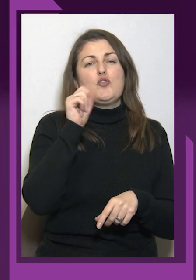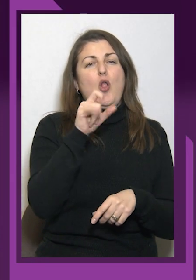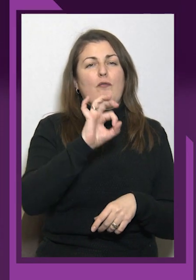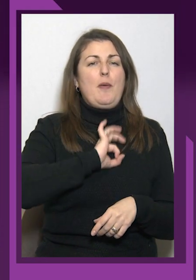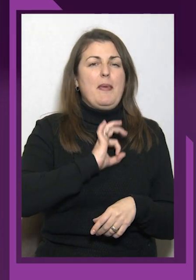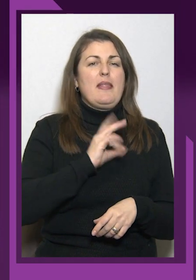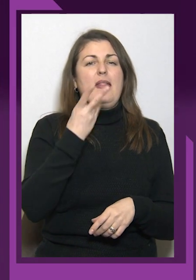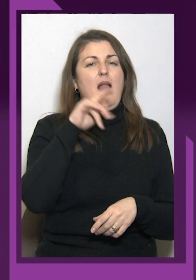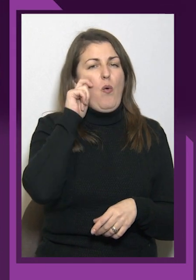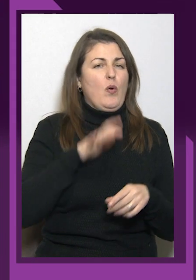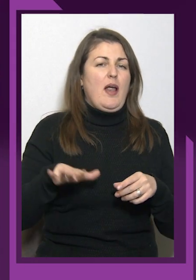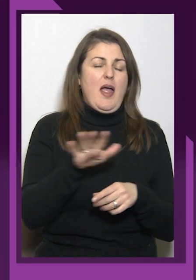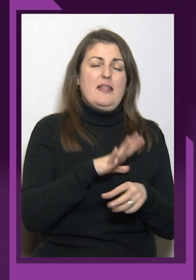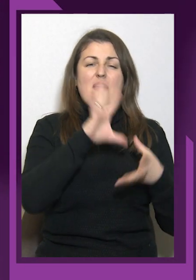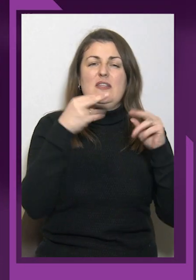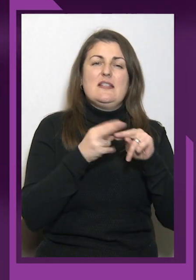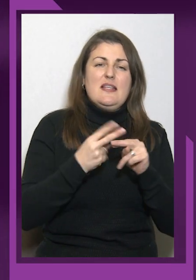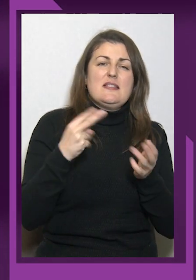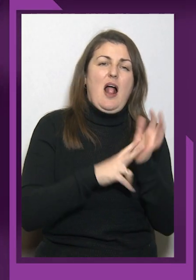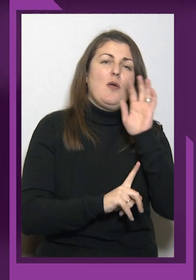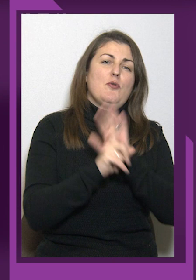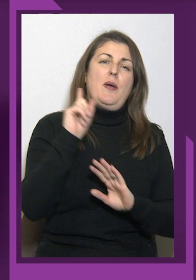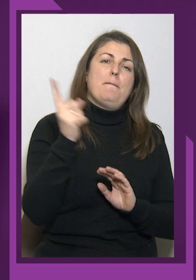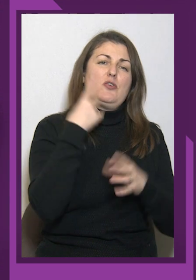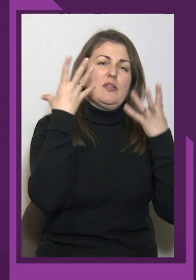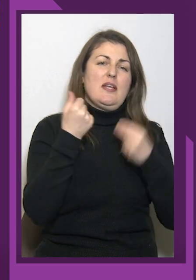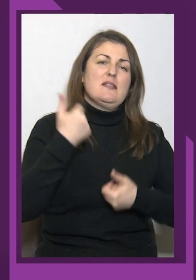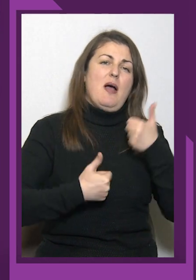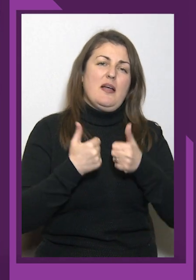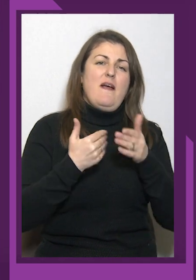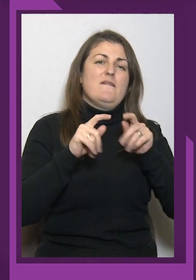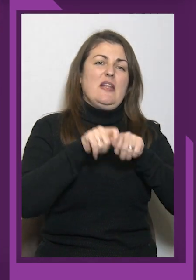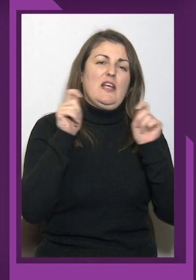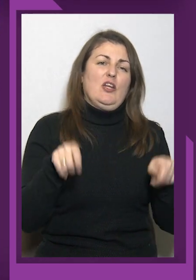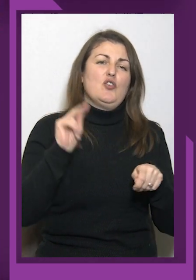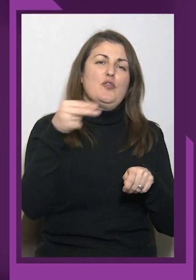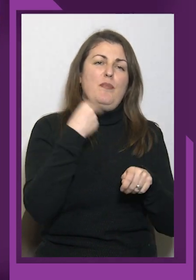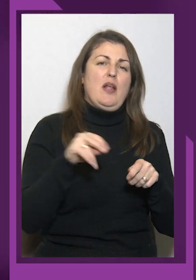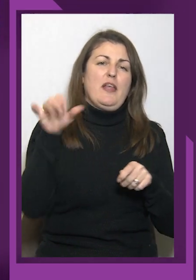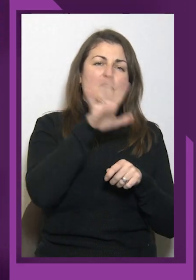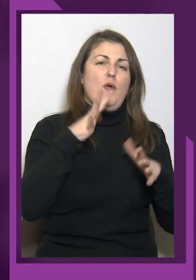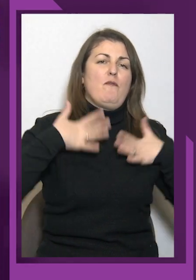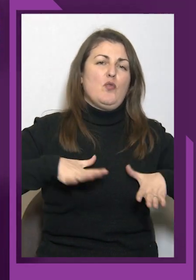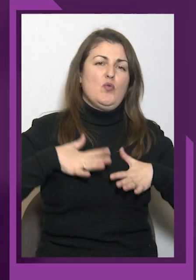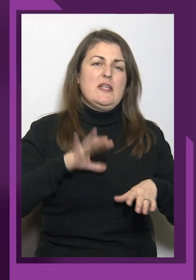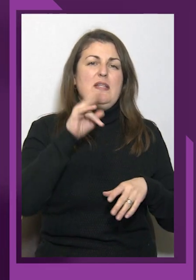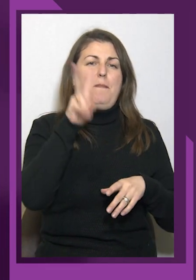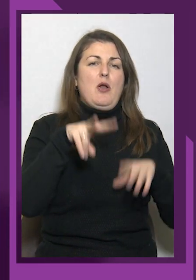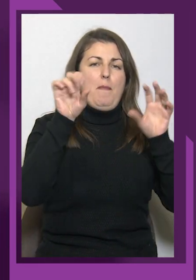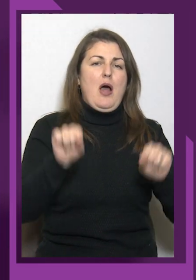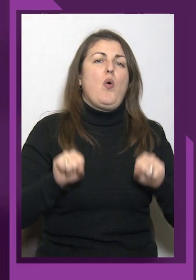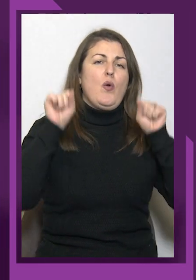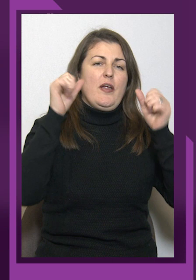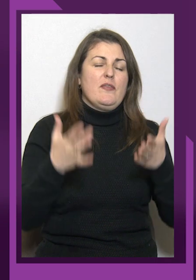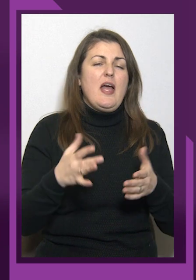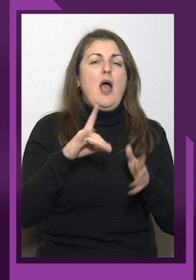медаль для України. Все це стало початком першого дня змагань відкритого Чемпіонату Європи в Грузії з парапауерліфтингу.